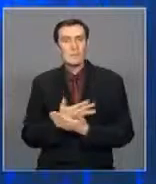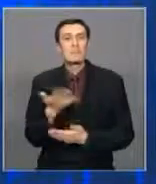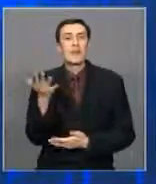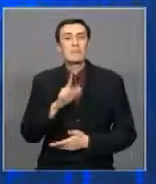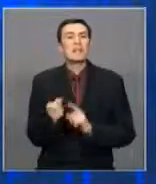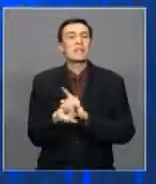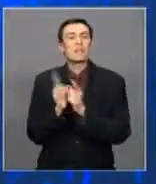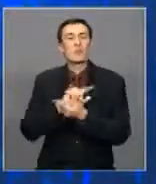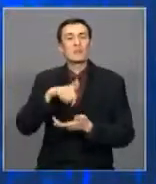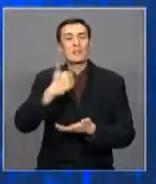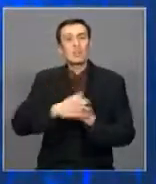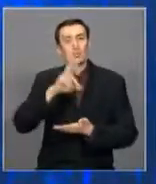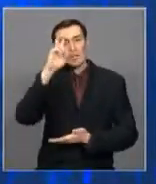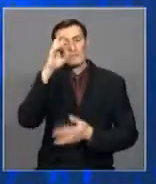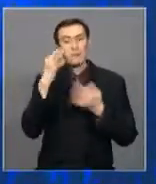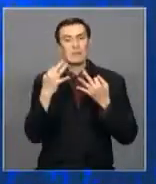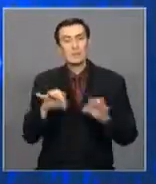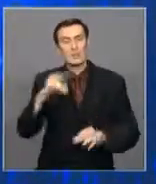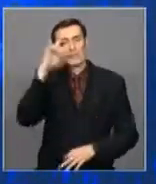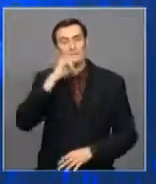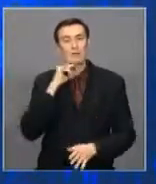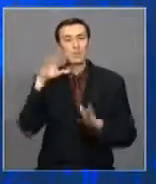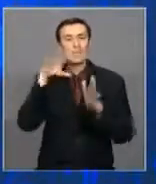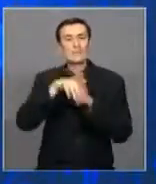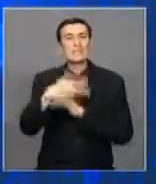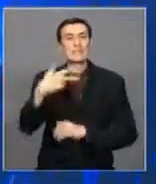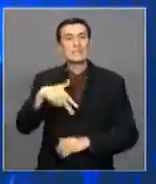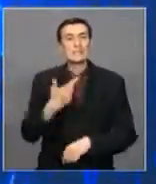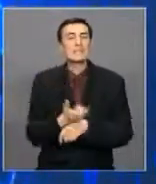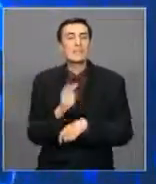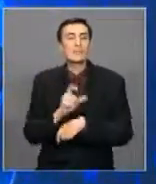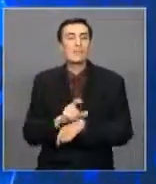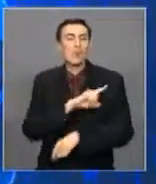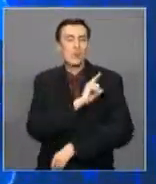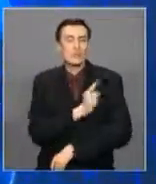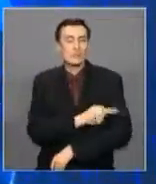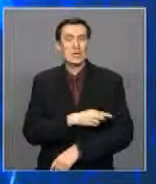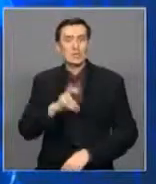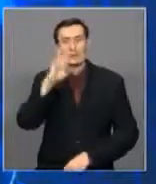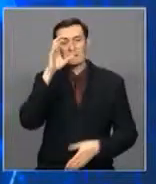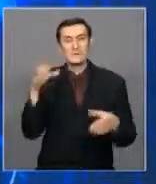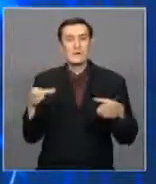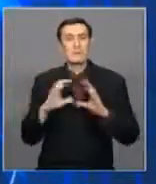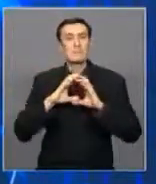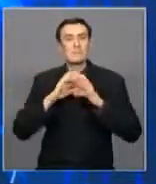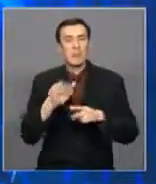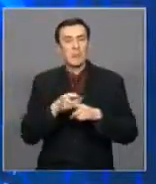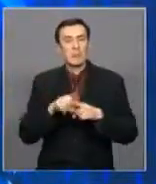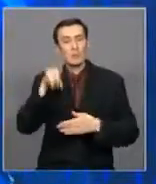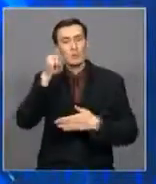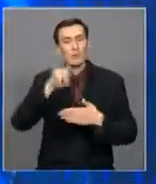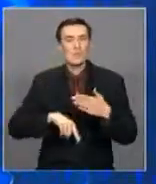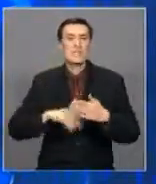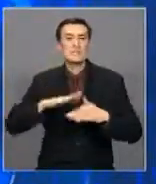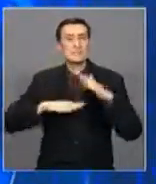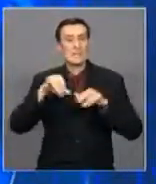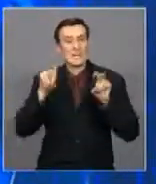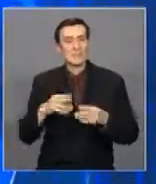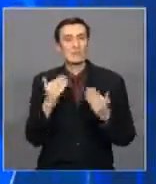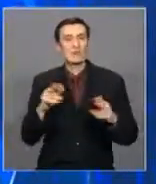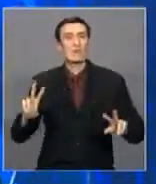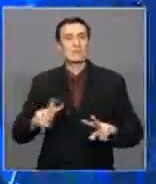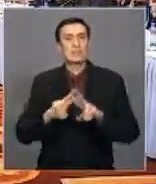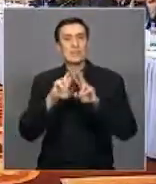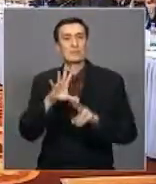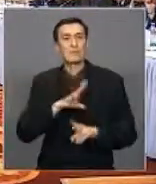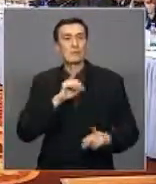Пять реформ президента позволят стране войти в 30-ку наиболее развитых стран мира. В этом уверены казахстанские и зарубежные эксперты. Сегодня в